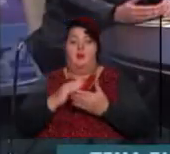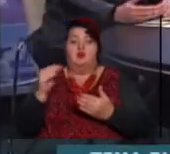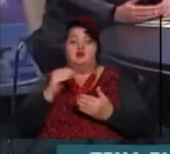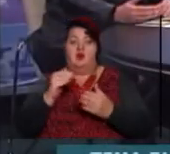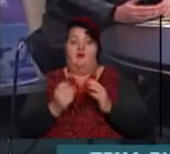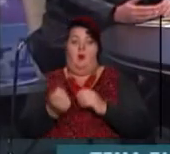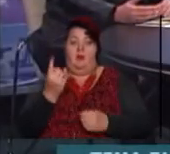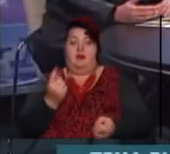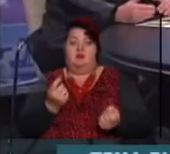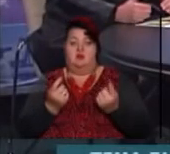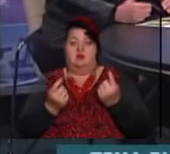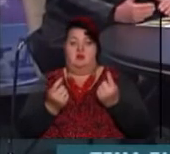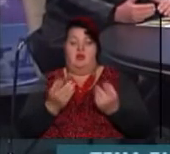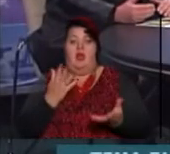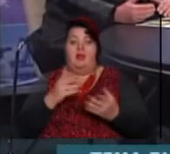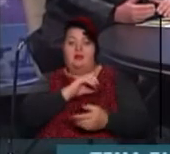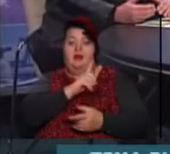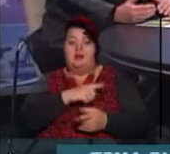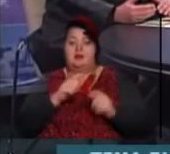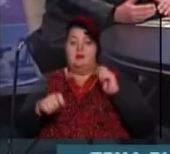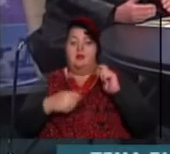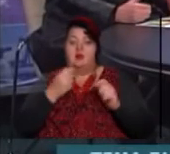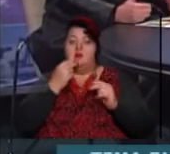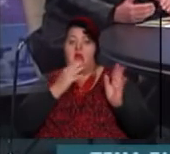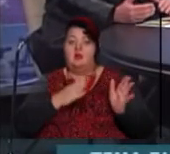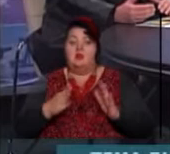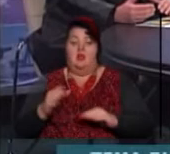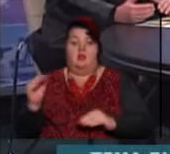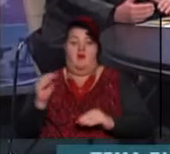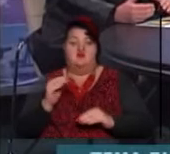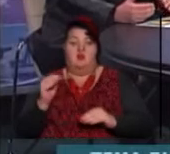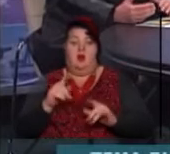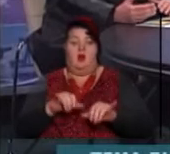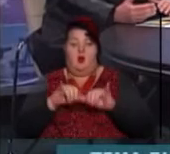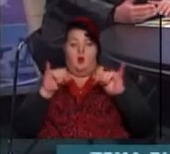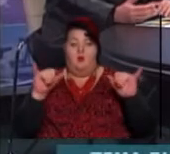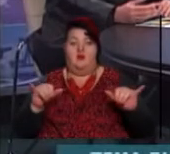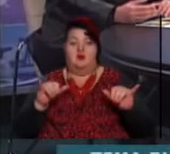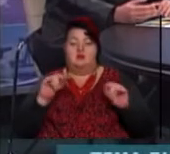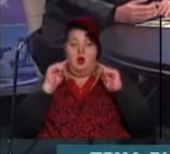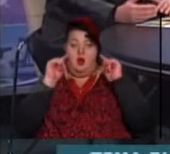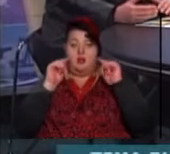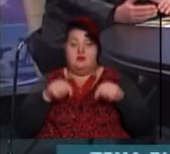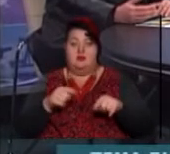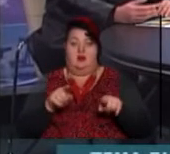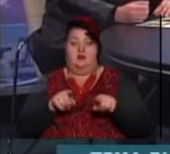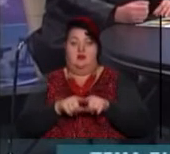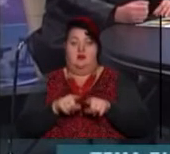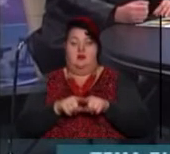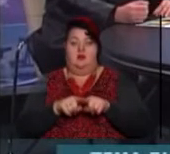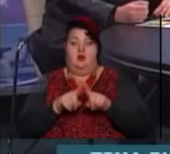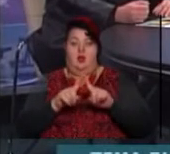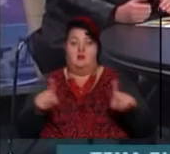проїсхождення. Якщо сильно нарушається дієта в жирах, естественно, що і ввеличується концентрація цих гормонів, особливо